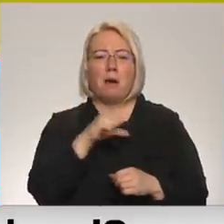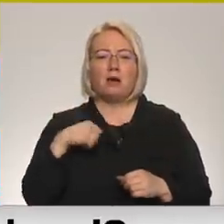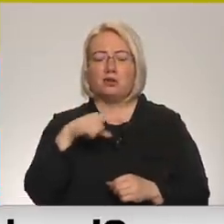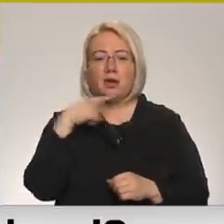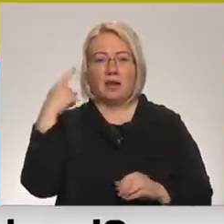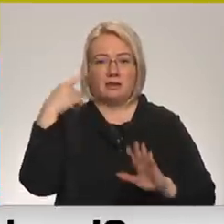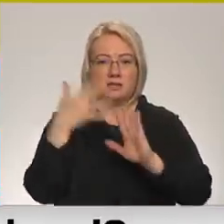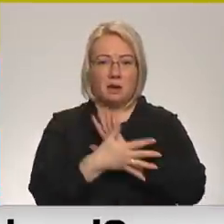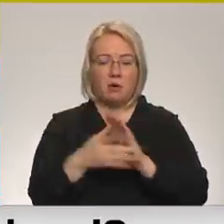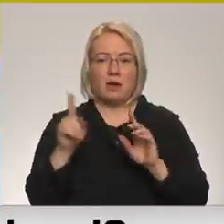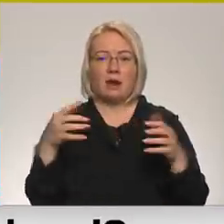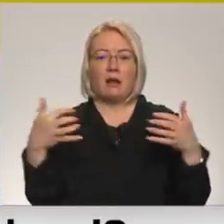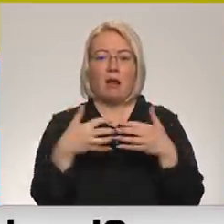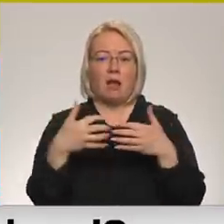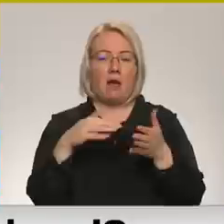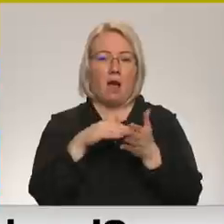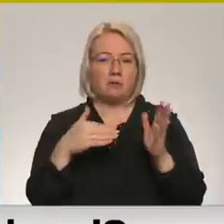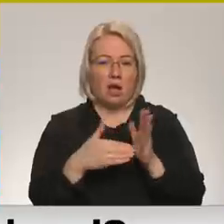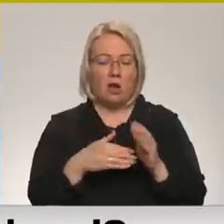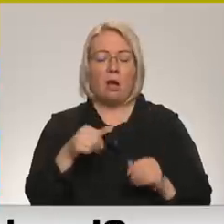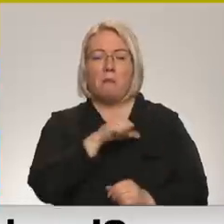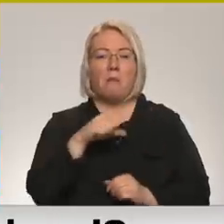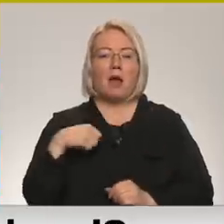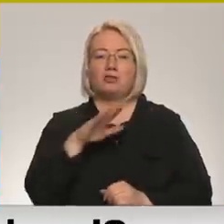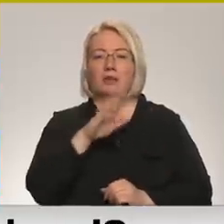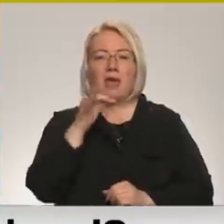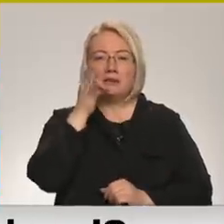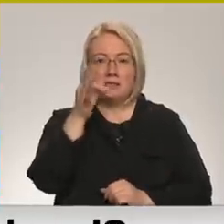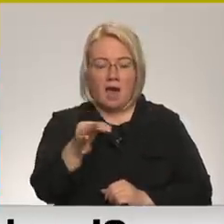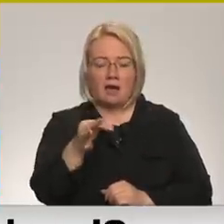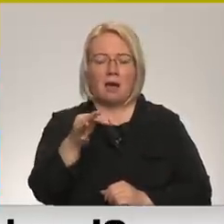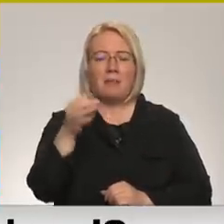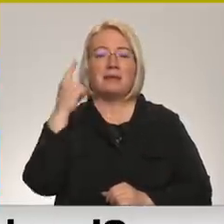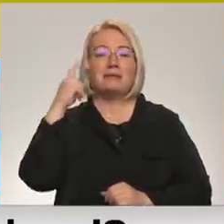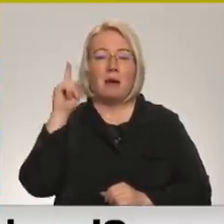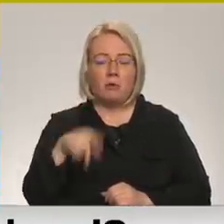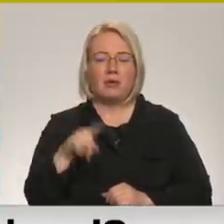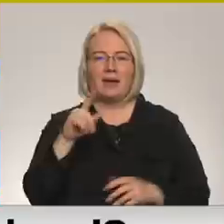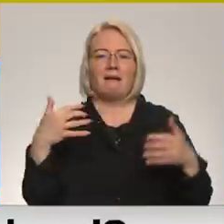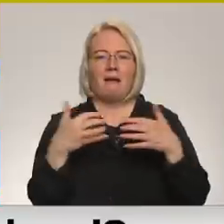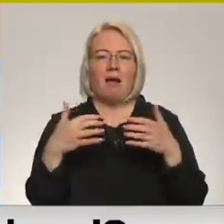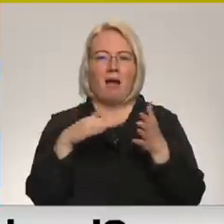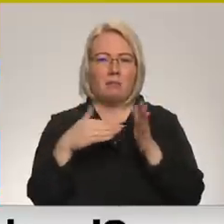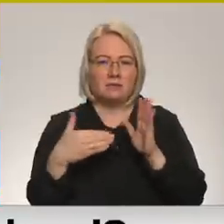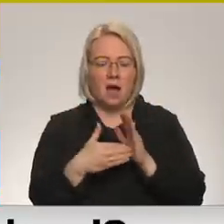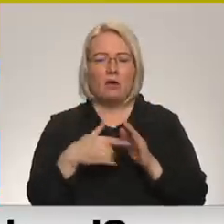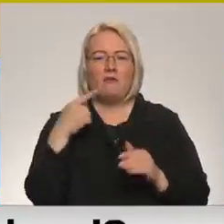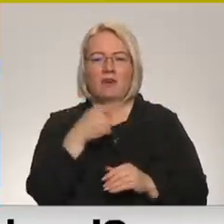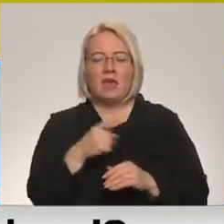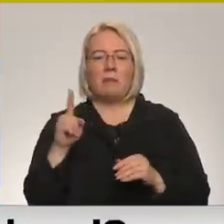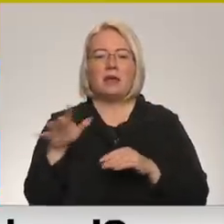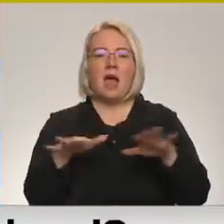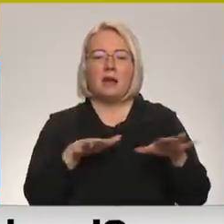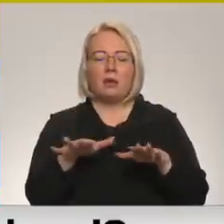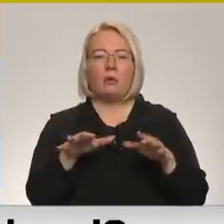atrodas kara apstākļos. Pat, ja viņi to nesaka, viņi ļoti labi apzinās valsts vadību, ka viņi atrodas kara apstākļos, viņiem ir kaut kādā veidā jārīkojās pret to